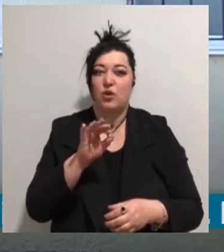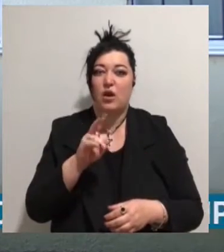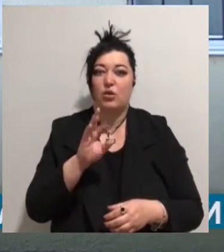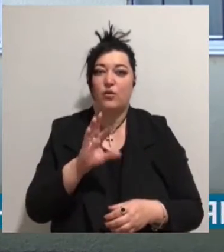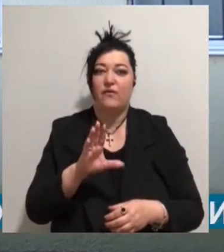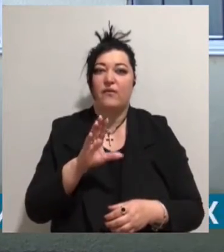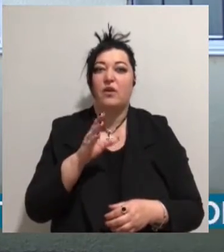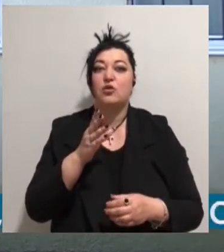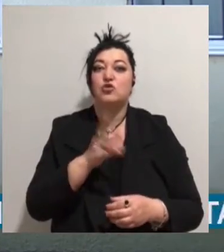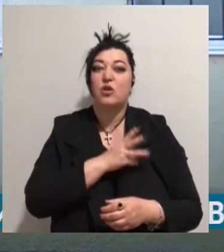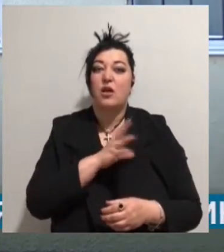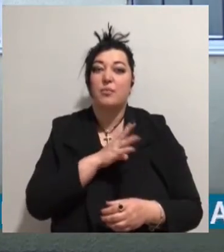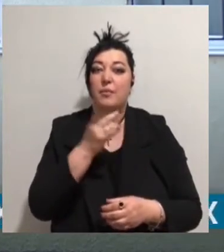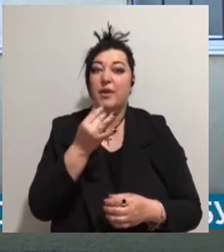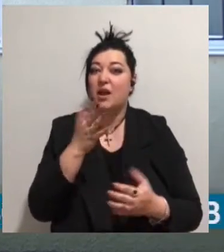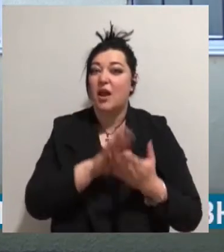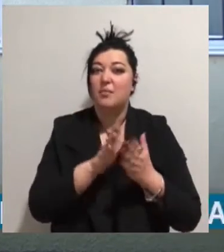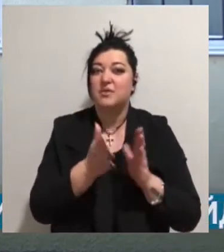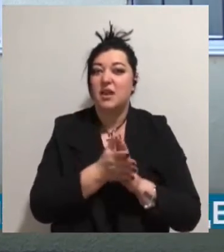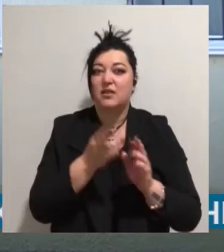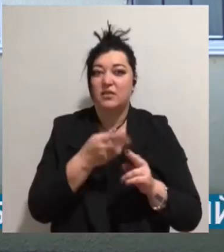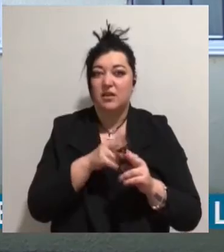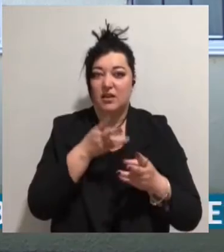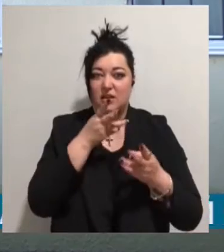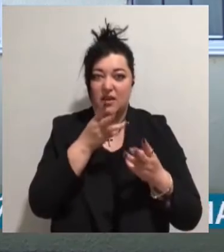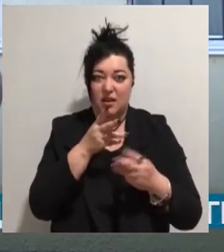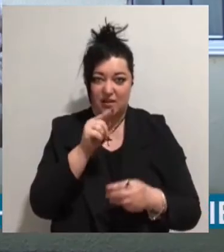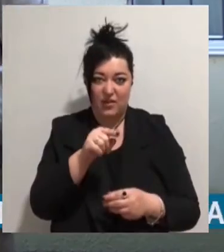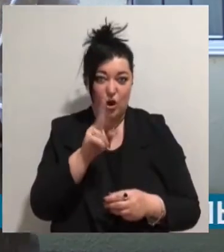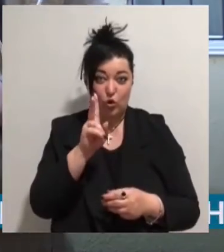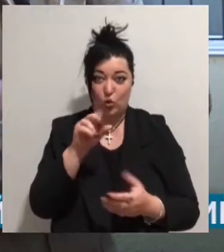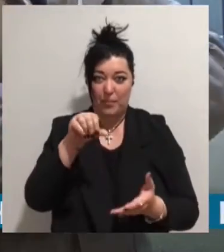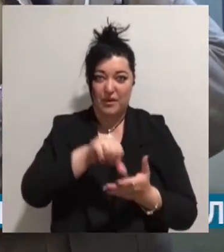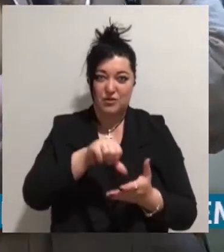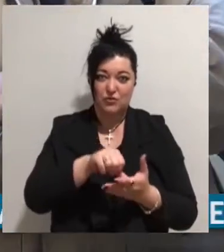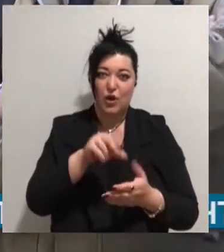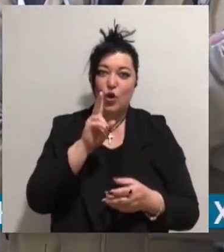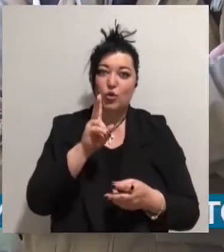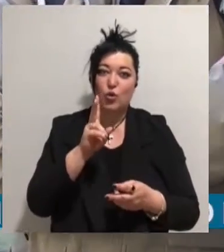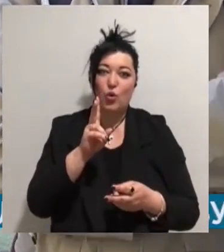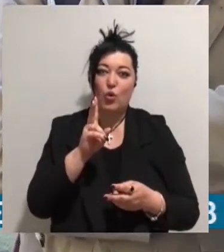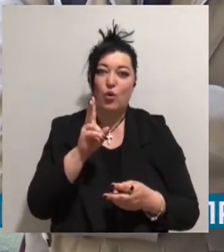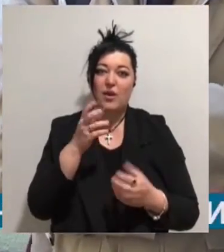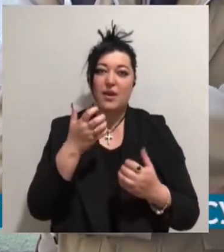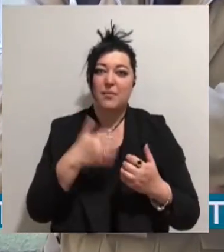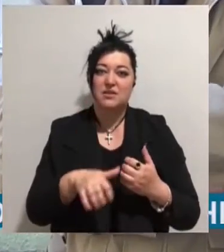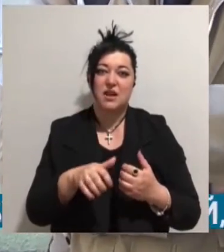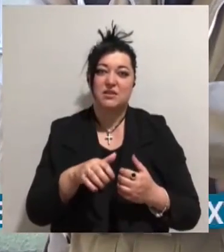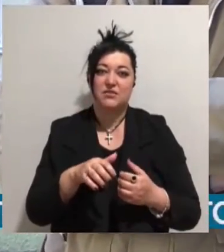обстоятельствах был найден этот нагревательный элемент. Кто присутствовал, кто непосредственно нашел